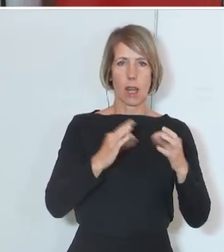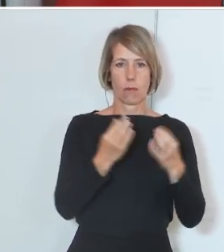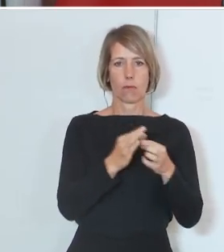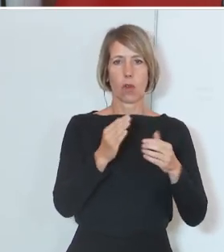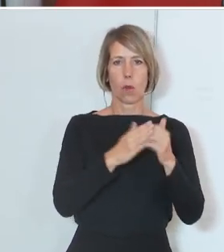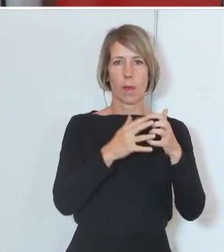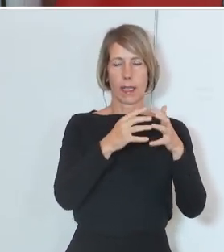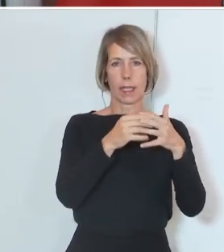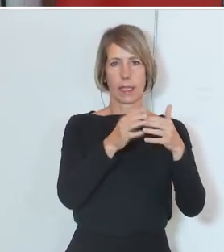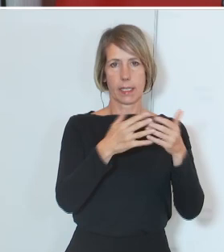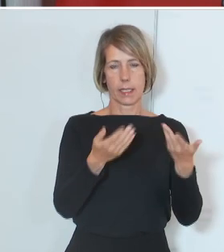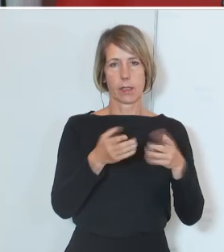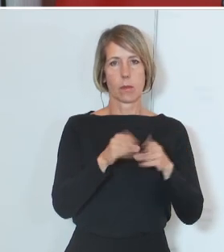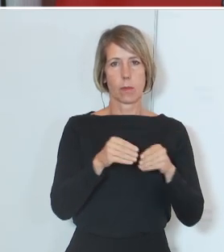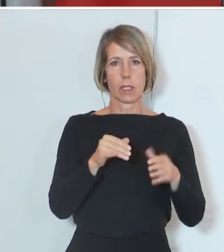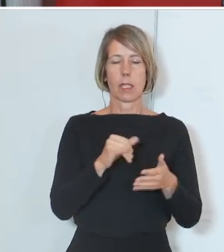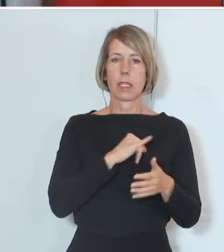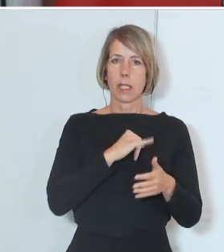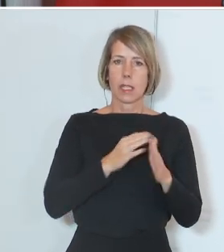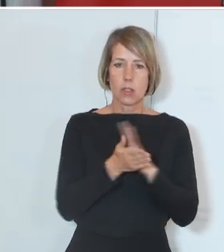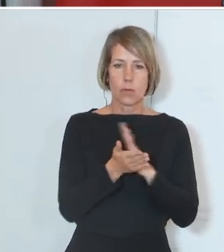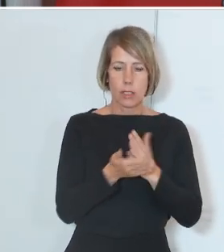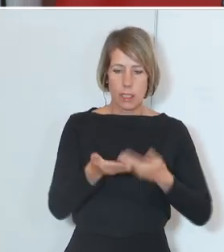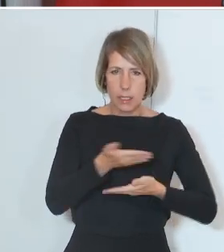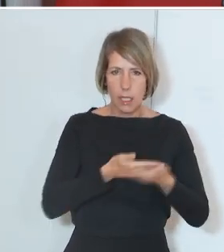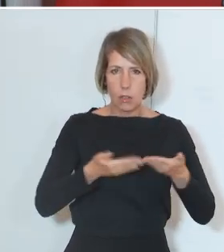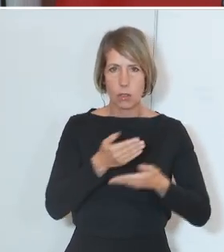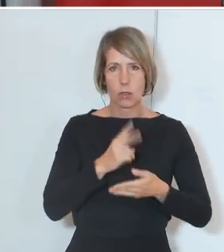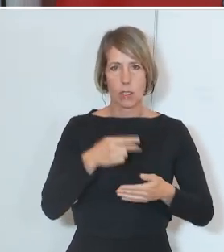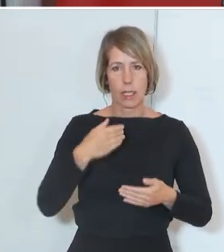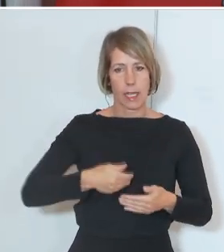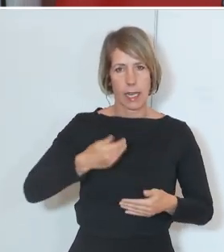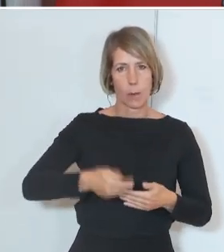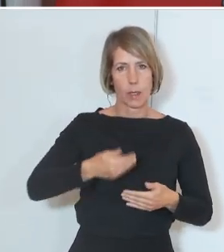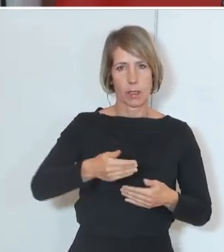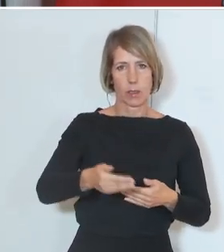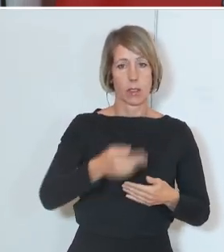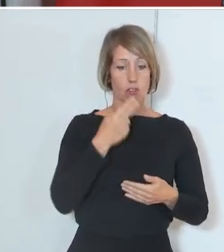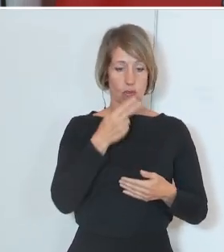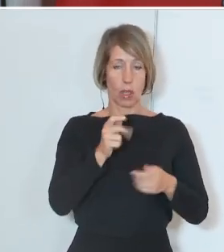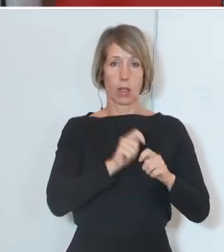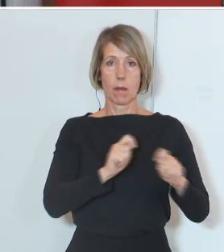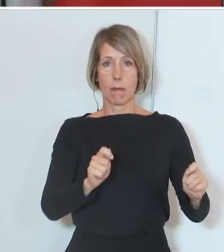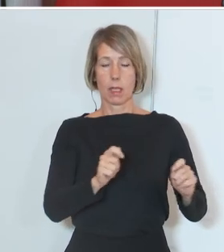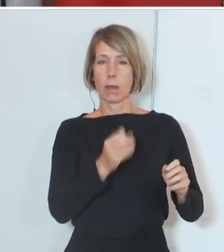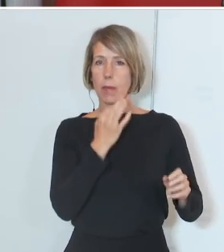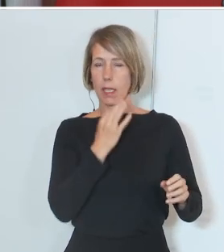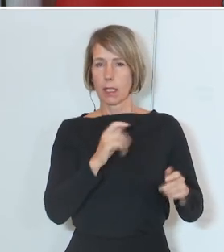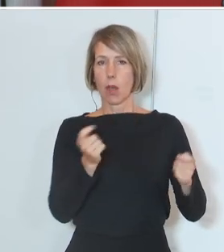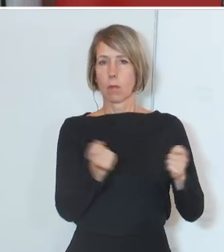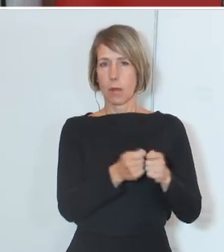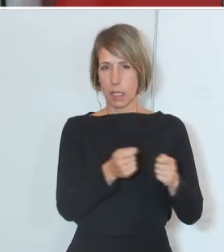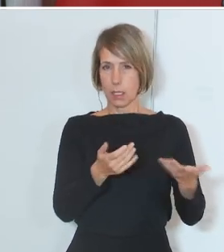wo wir uns austauschen mit allen Stakeholdern, um hier auch wirklich tatsächlich zu schauen, ob die Maßnahmen, die wir setzen, treffsicher sind